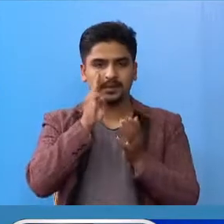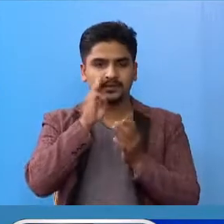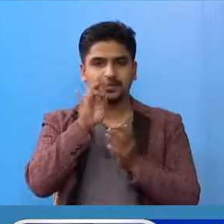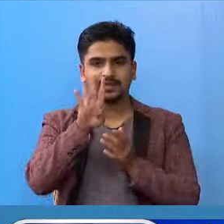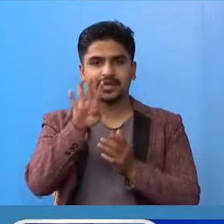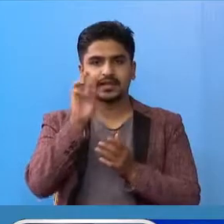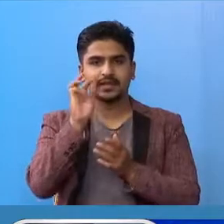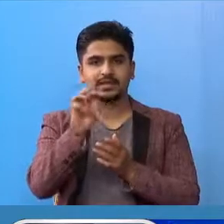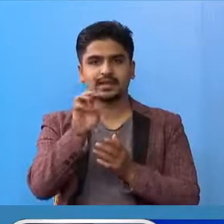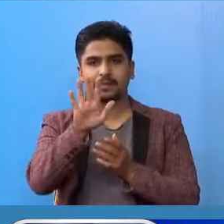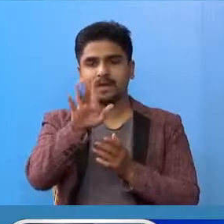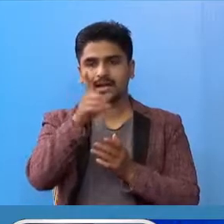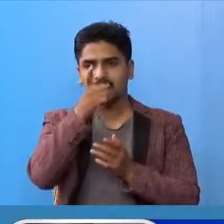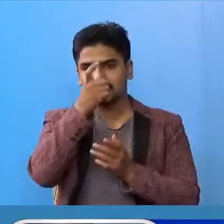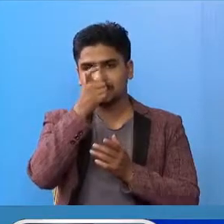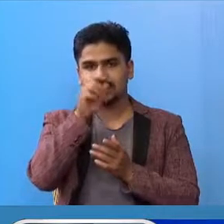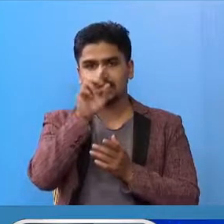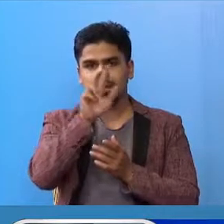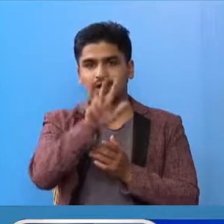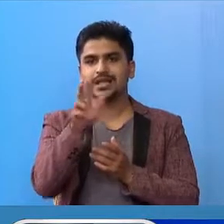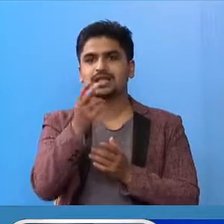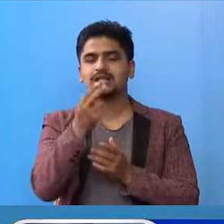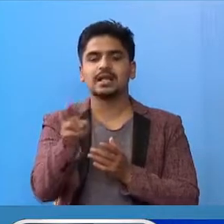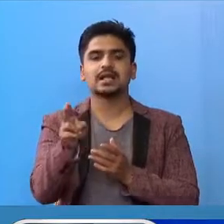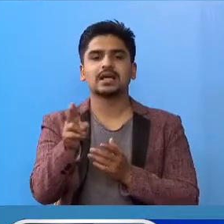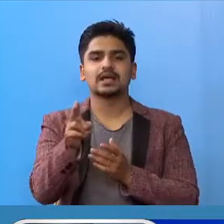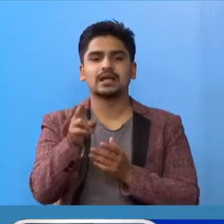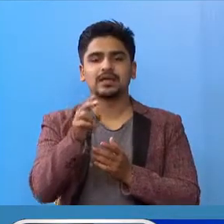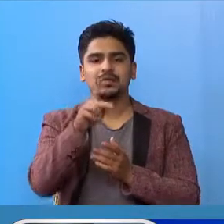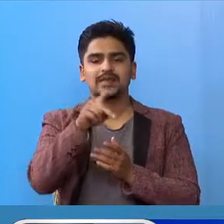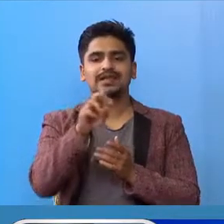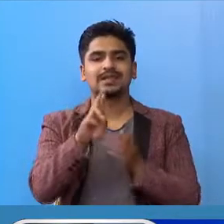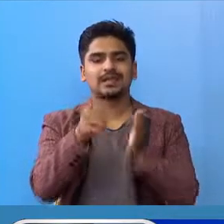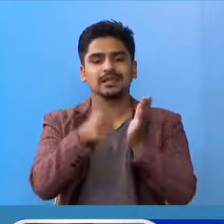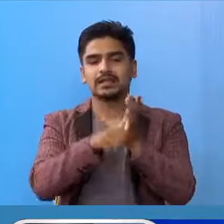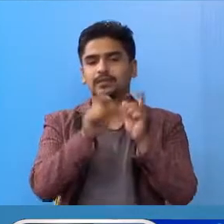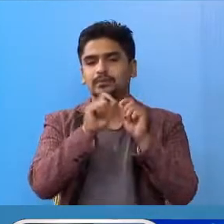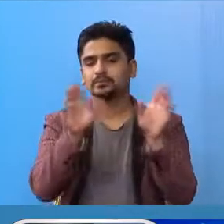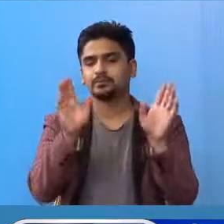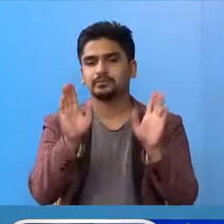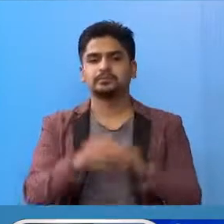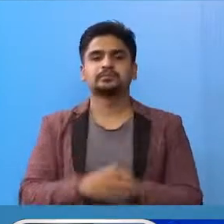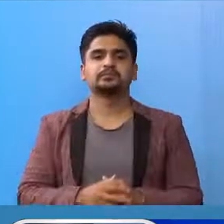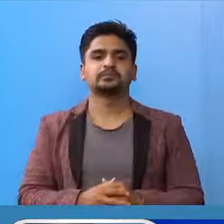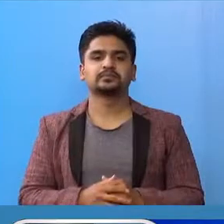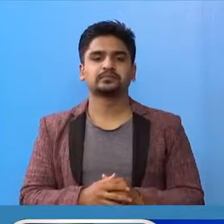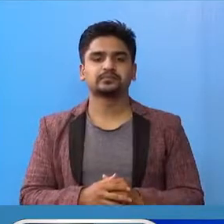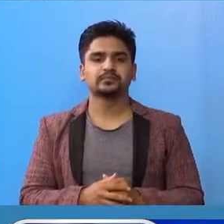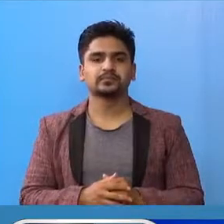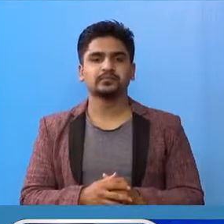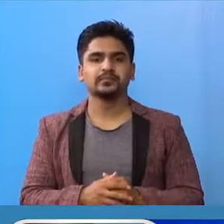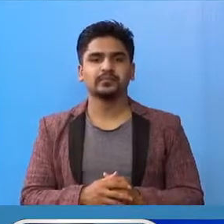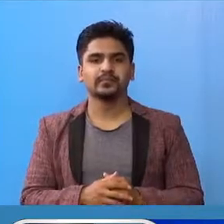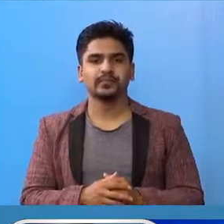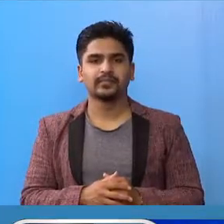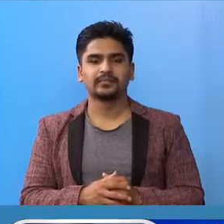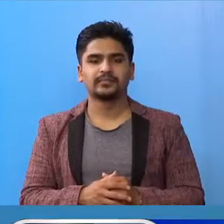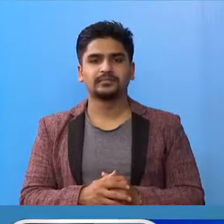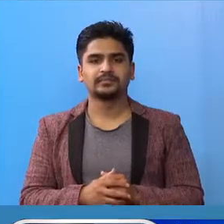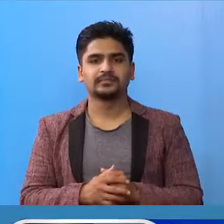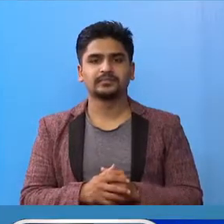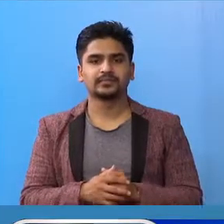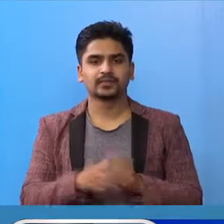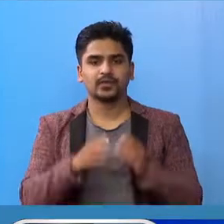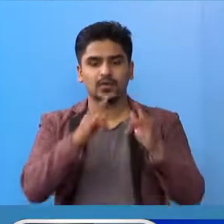4588 जना को रियल टाइम PCR विदिवाट नमुन्ना परिछन भायको चा।